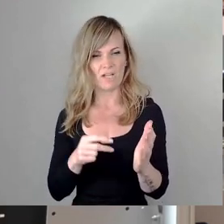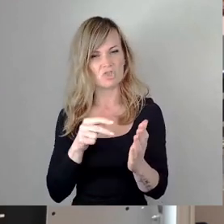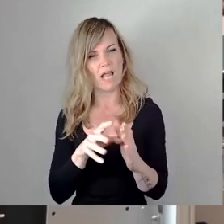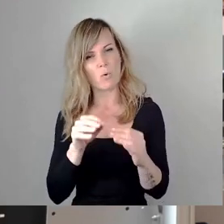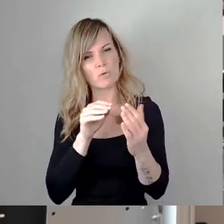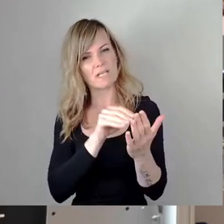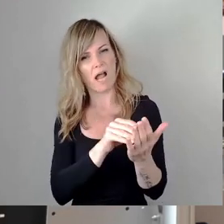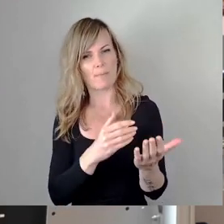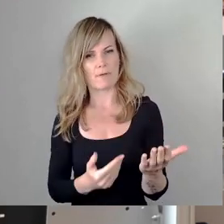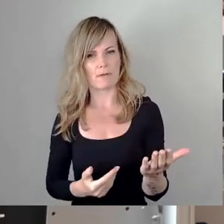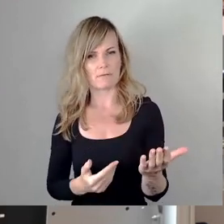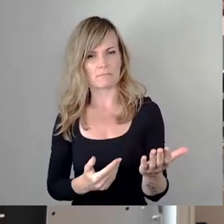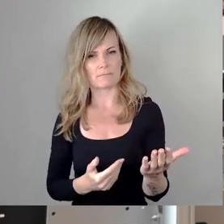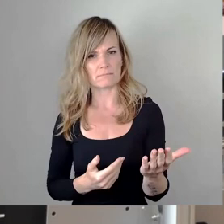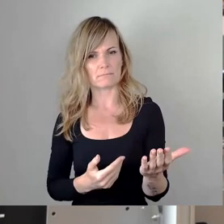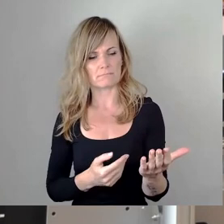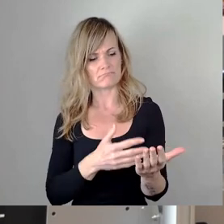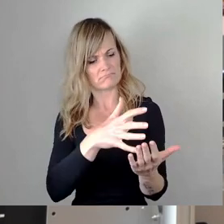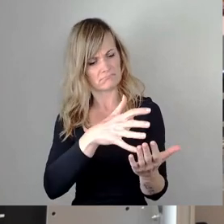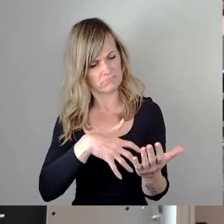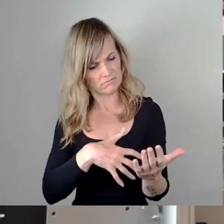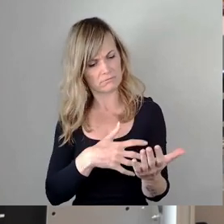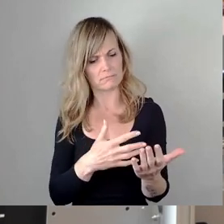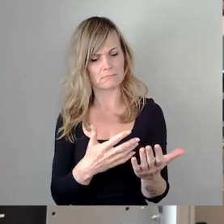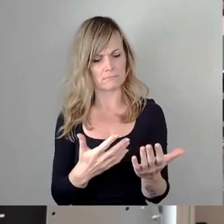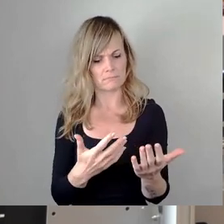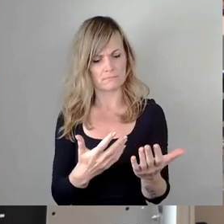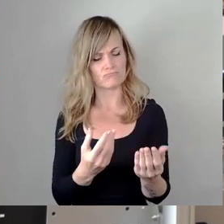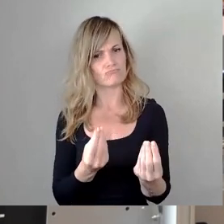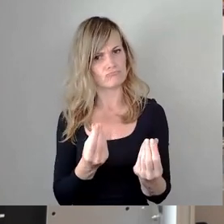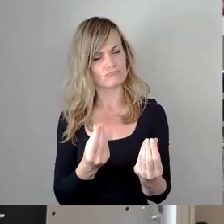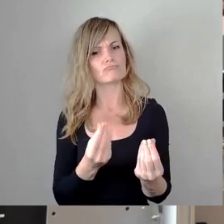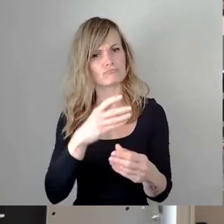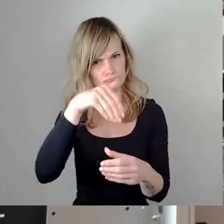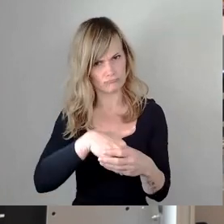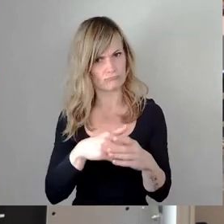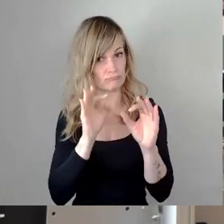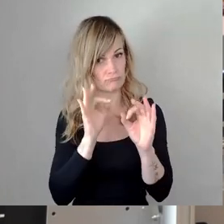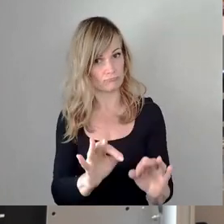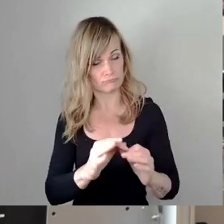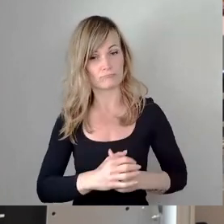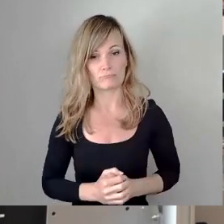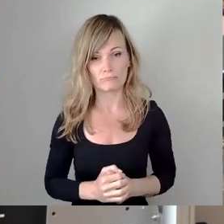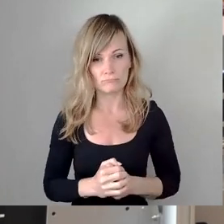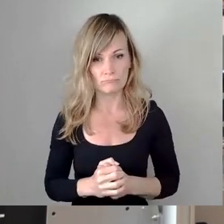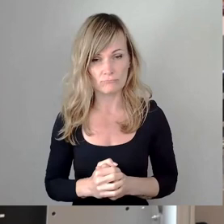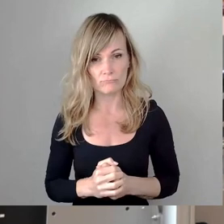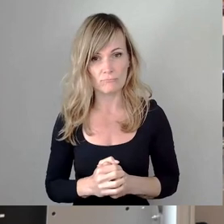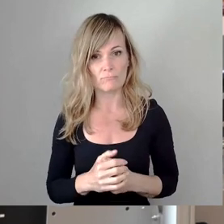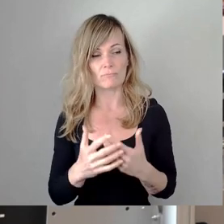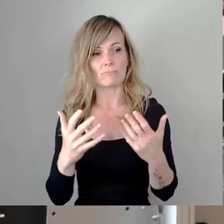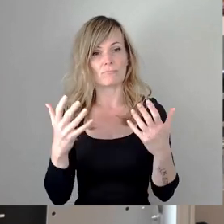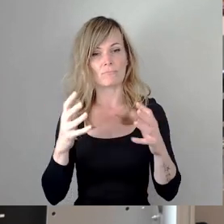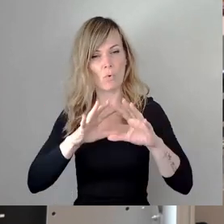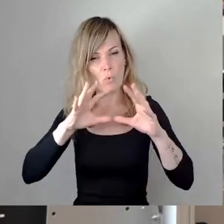anerkennenswerten Substanz, mit einem bemerkenswerten Umfang.